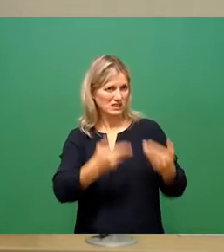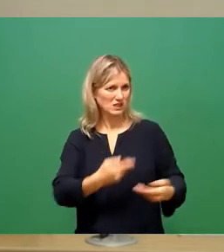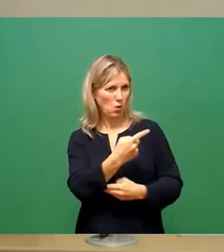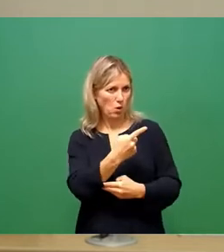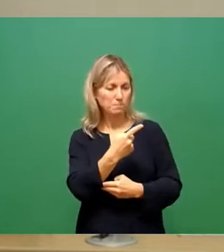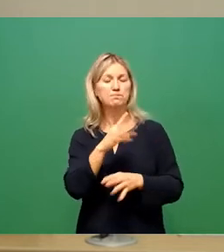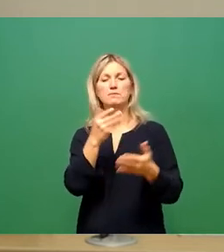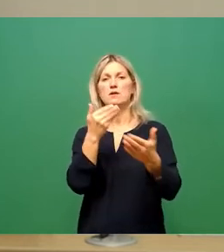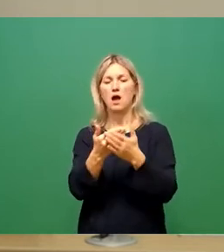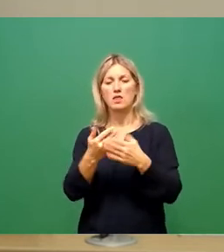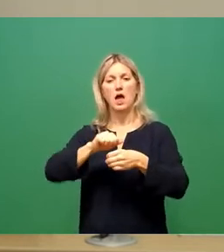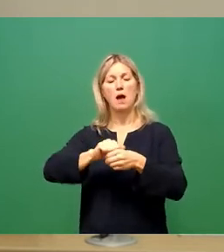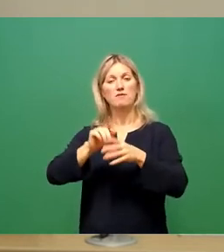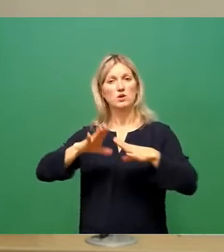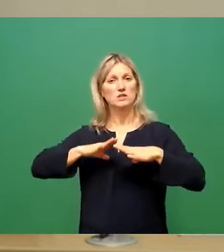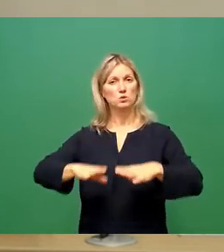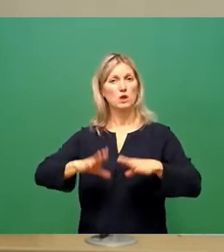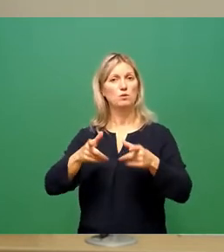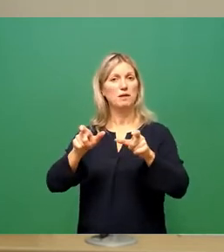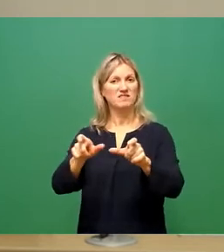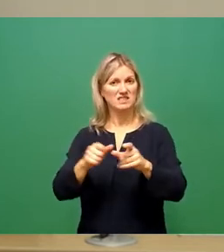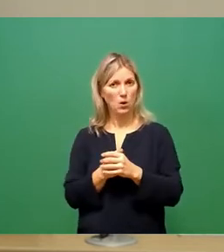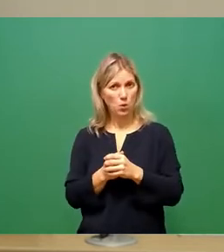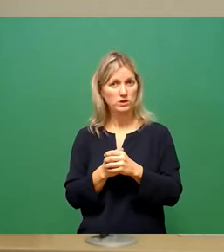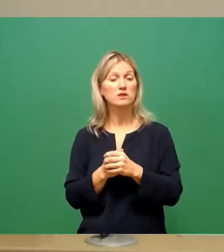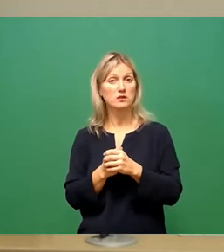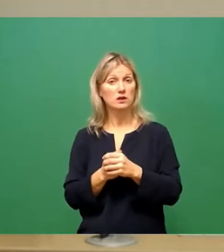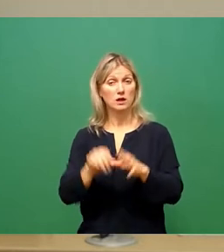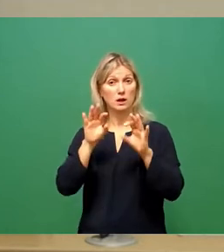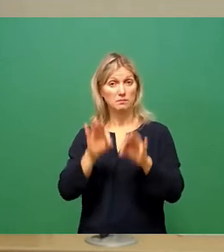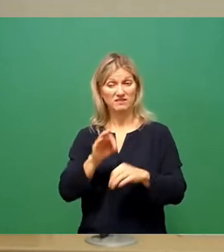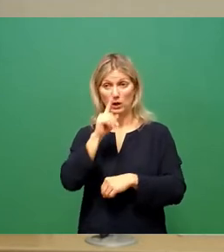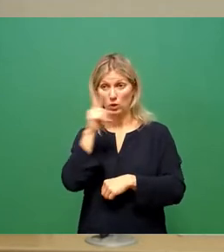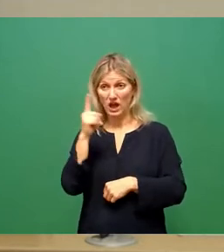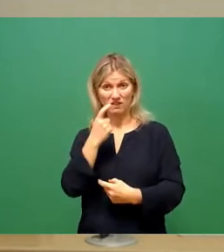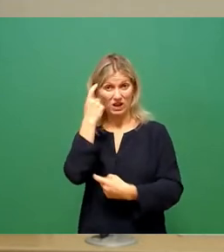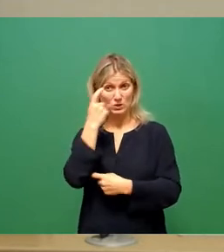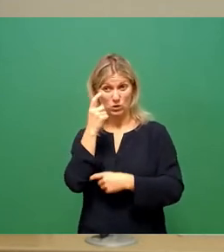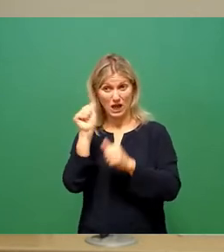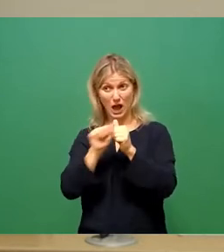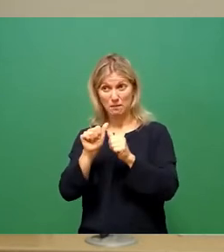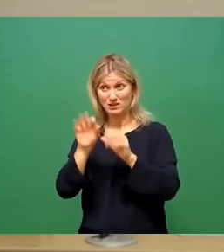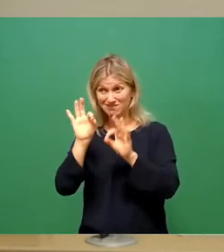Gesundheit und Prävention im Fall aller Anzeige eines Versorgungsendpasses von einem